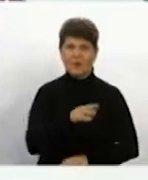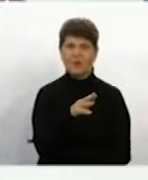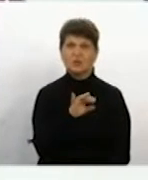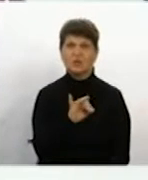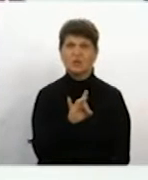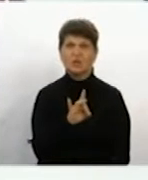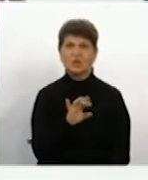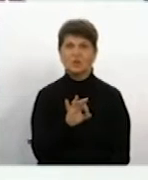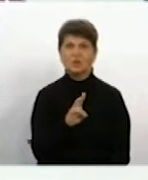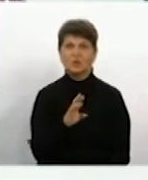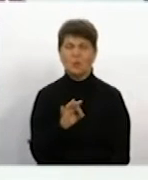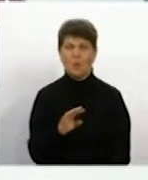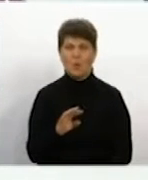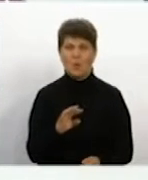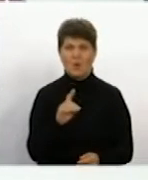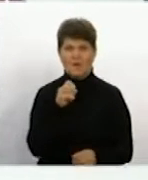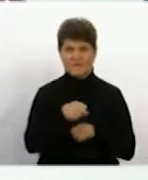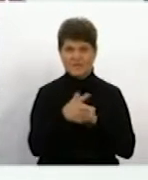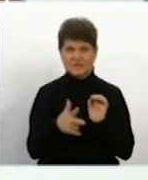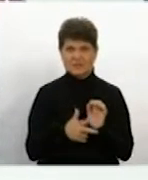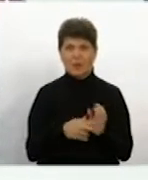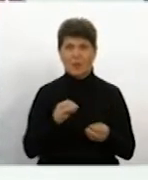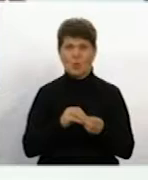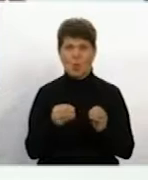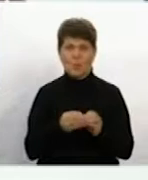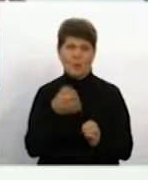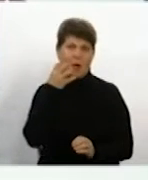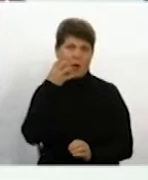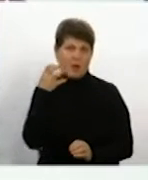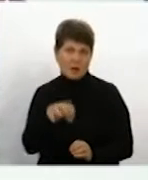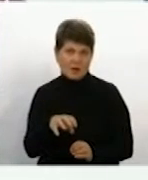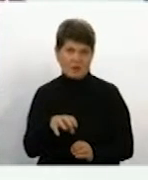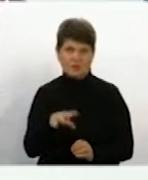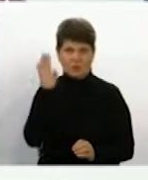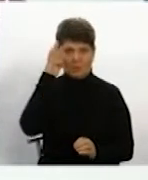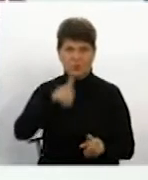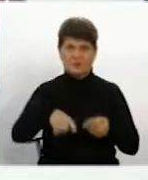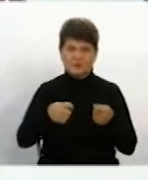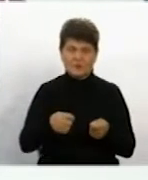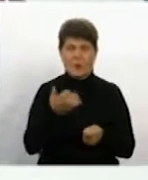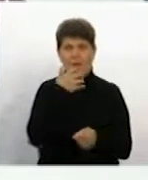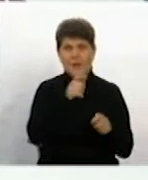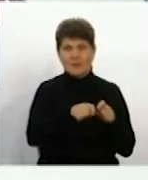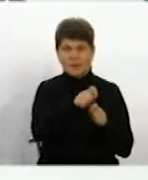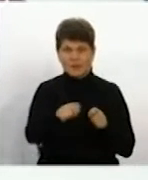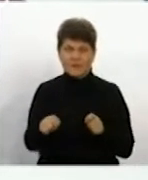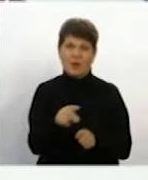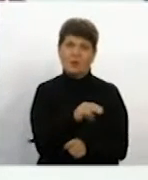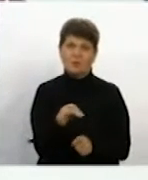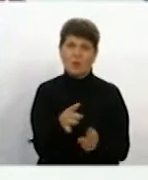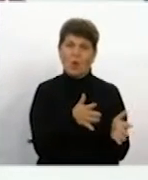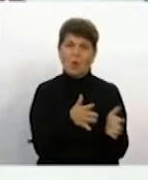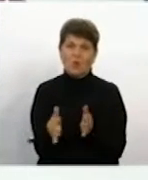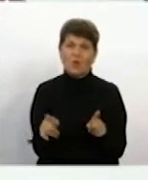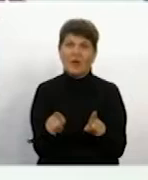18, проблеми з гарячим водопостачанням з'ясовували тепловики? Заразом і перевірили, чи готова дана п